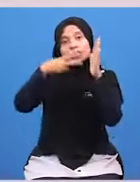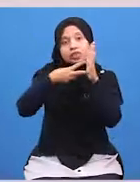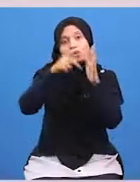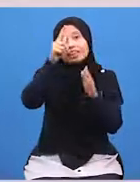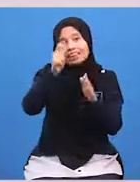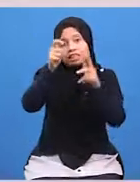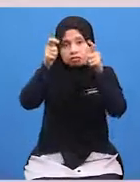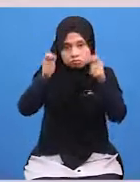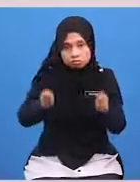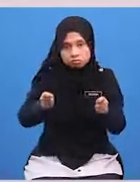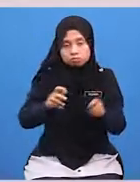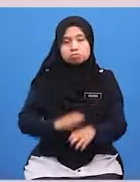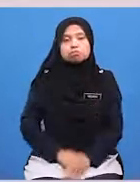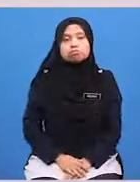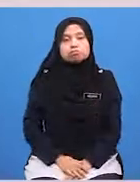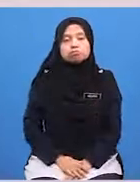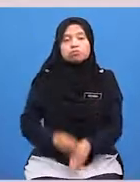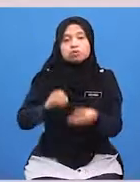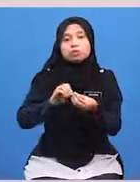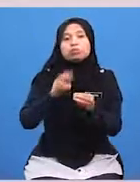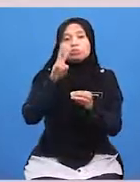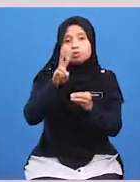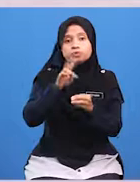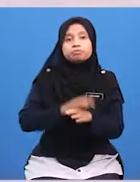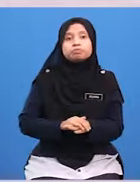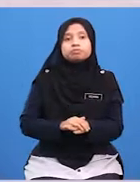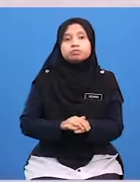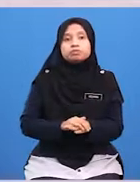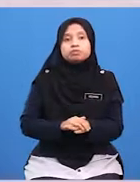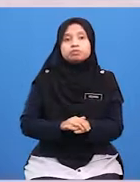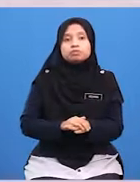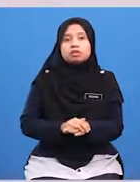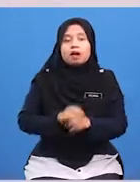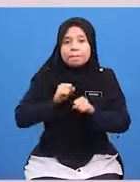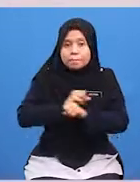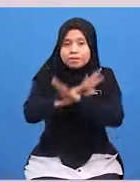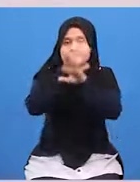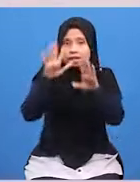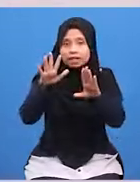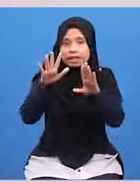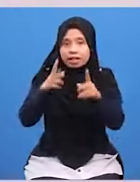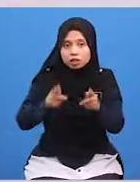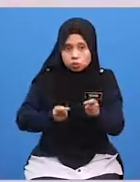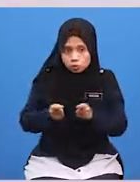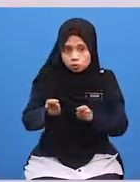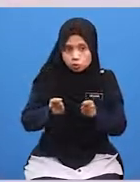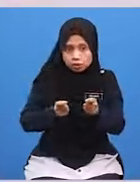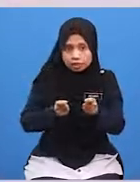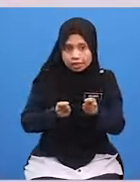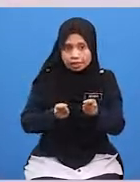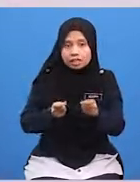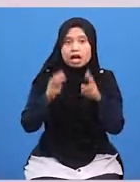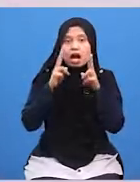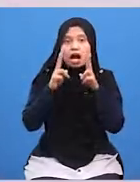tetamu Kedua, murid-murid dapat menerangkan tuntutan